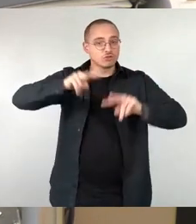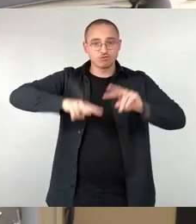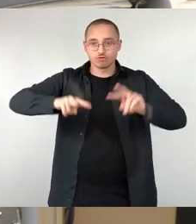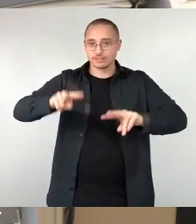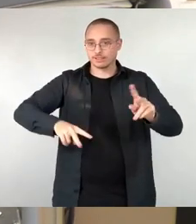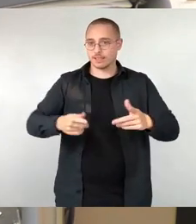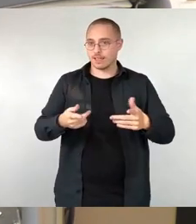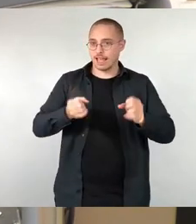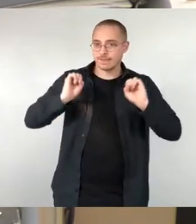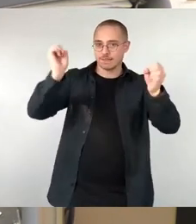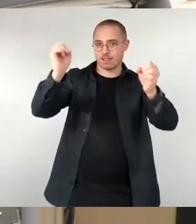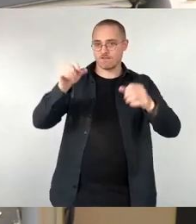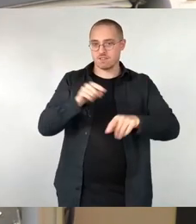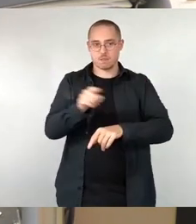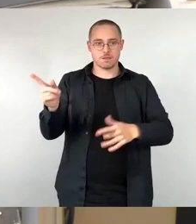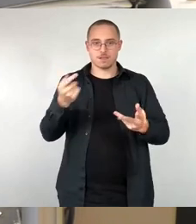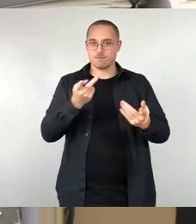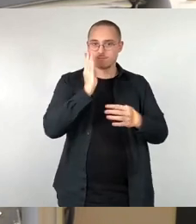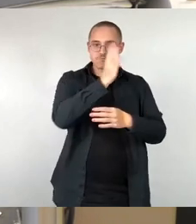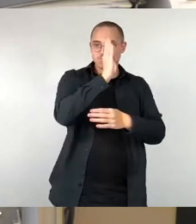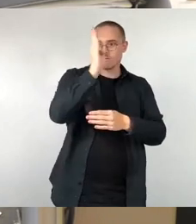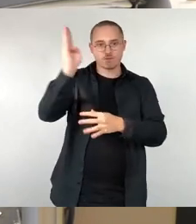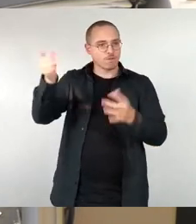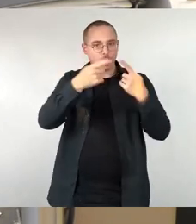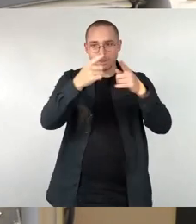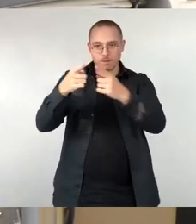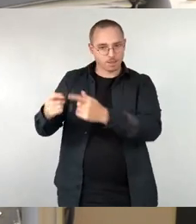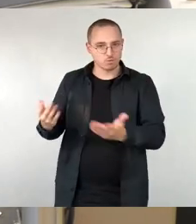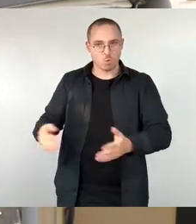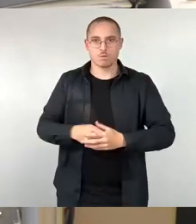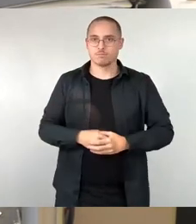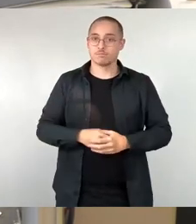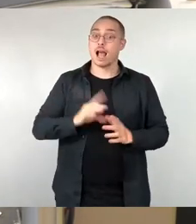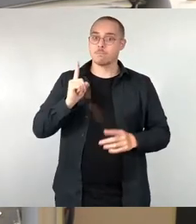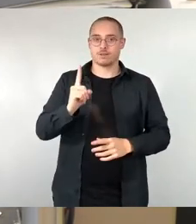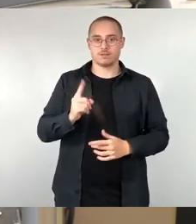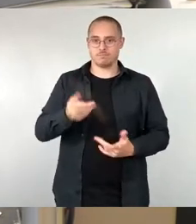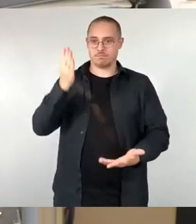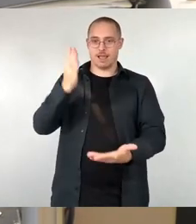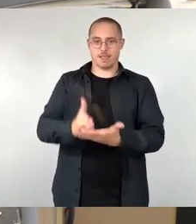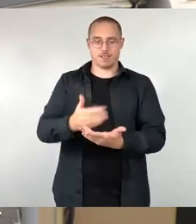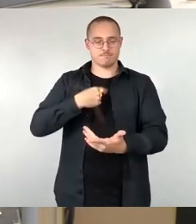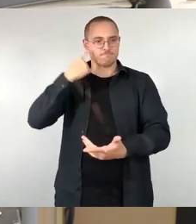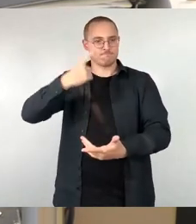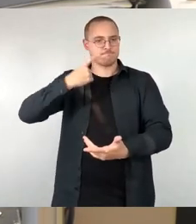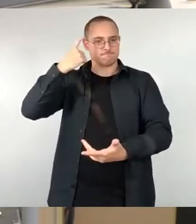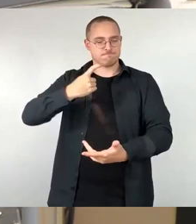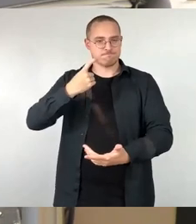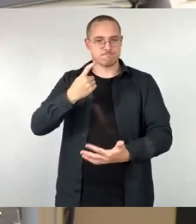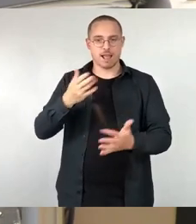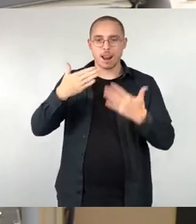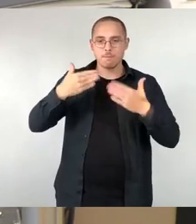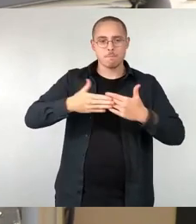einsetzen. Am Ende sollten wir uns doch nicht fragen, wie dieser Klimabeirat